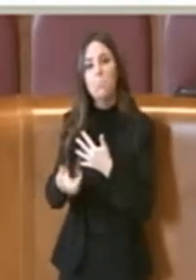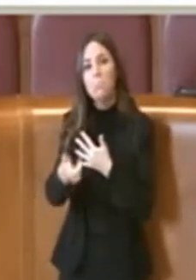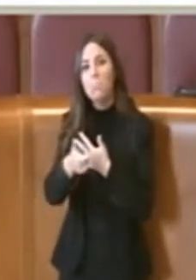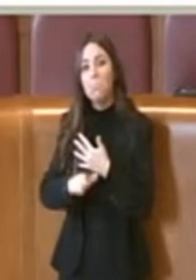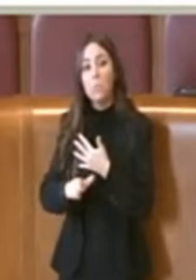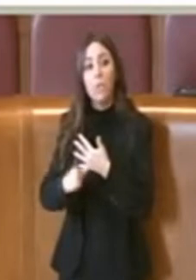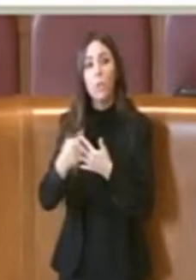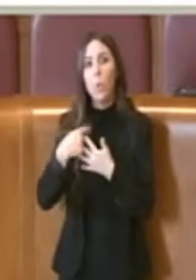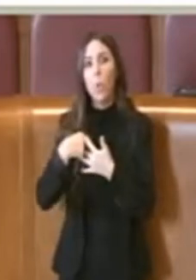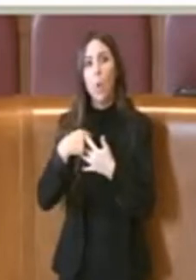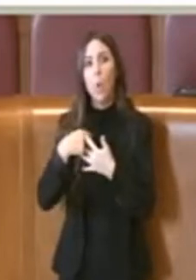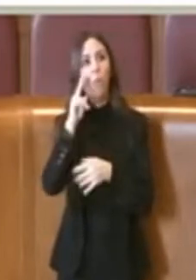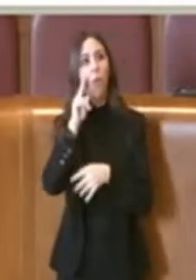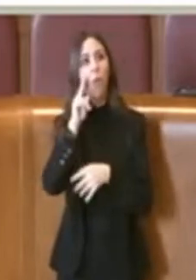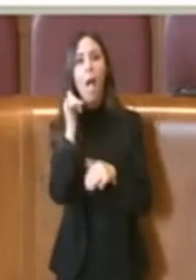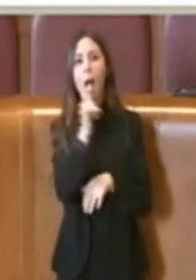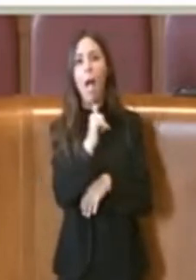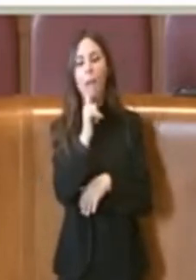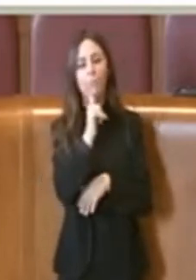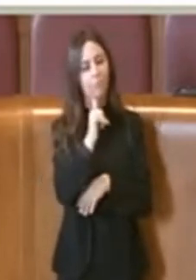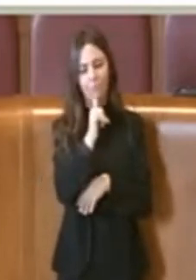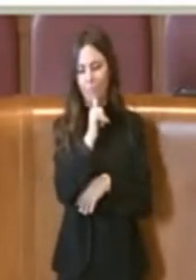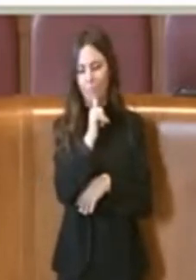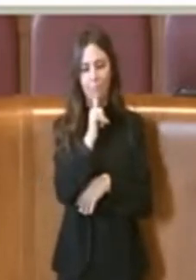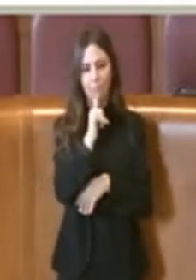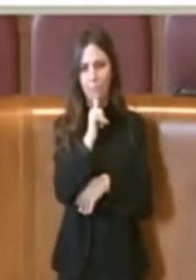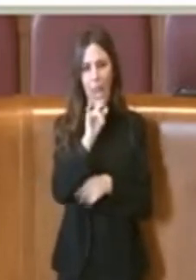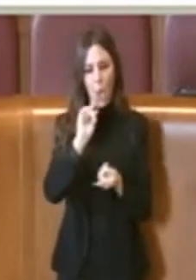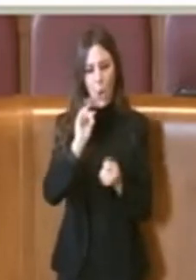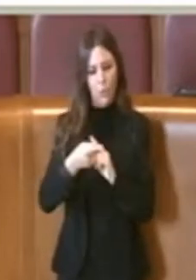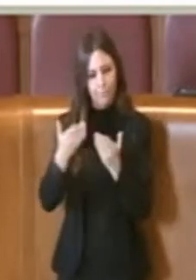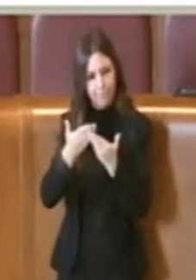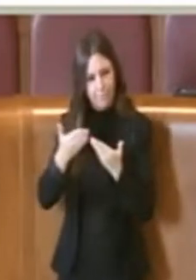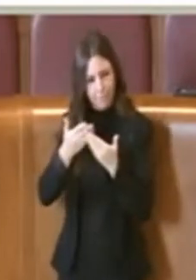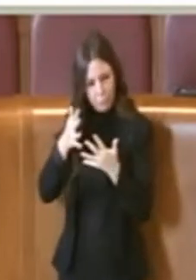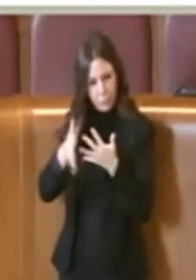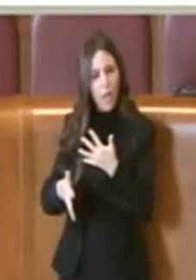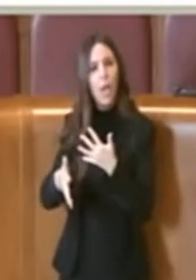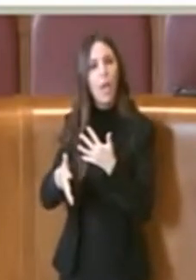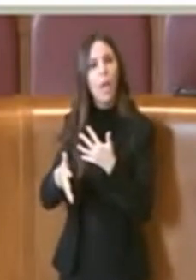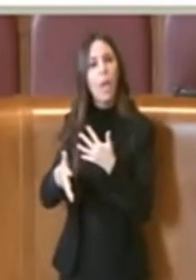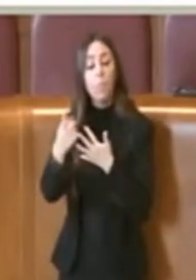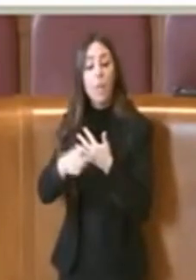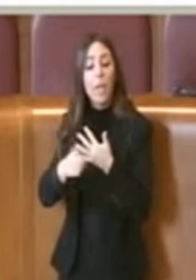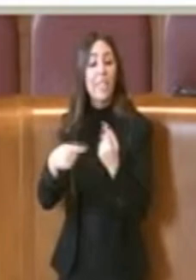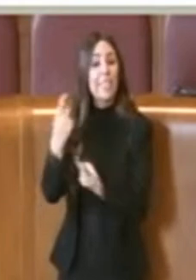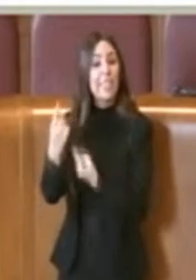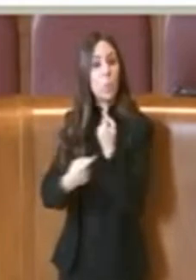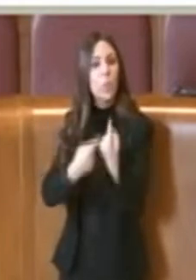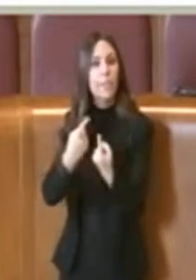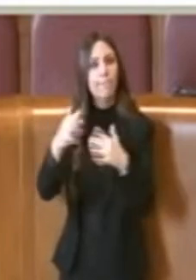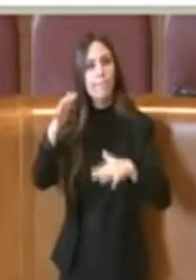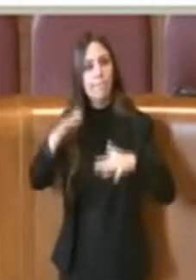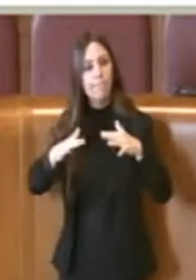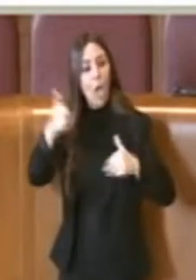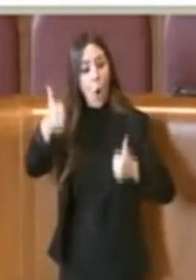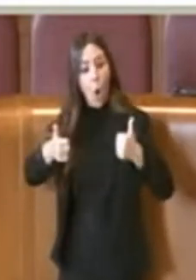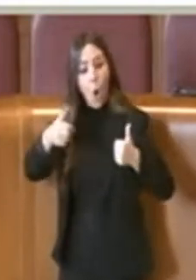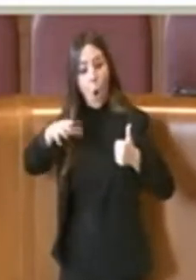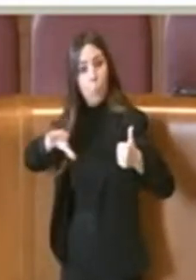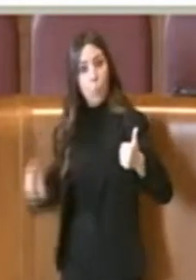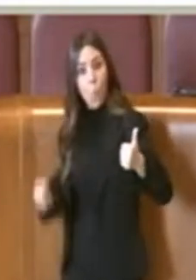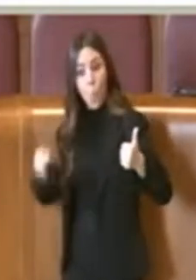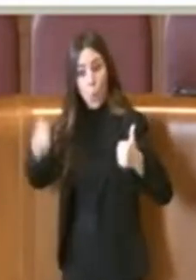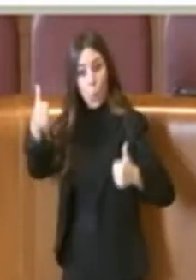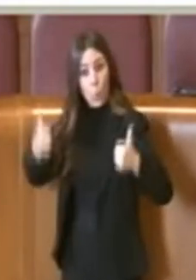a guardare, ma è un po' il fenomeno simile a quello ovviamente della Puglia legato